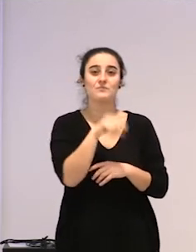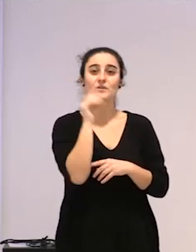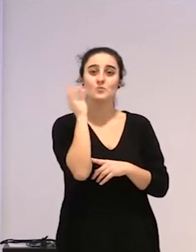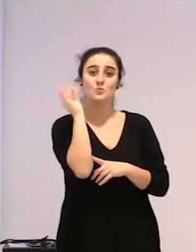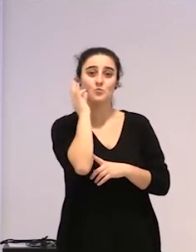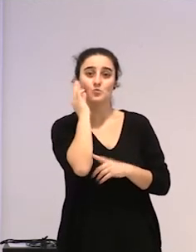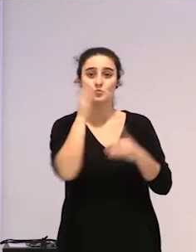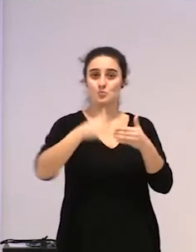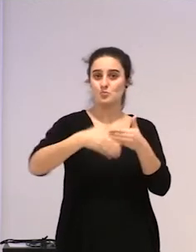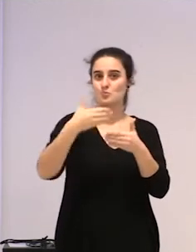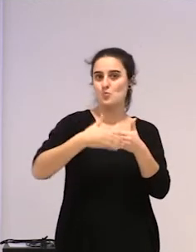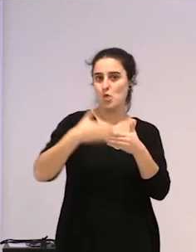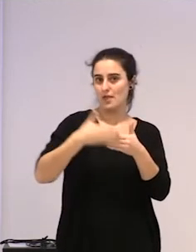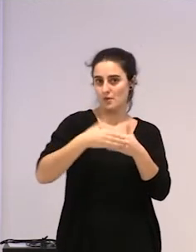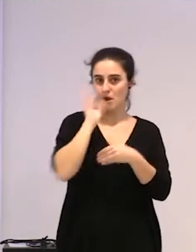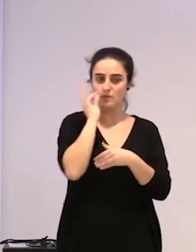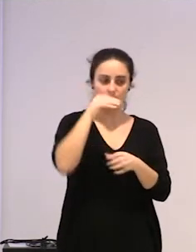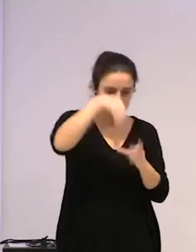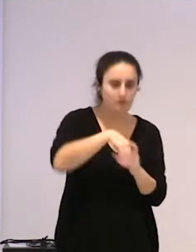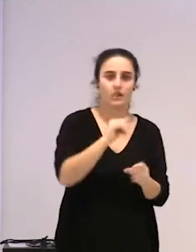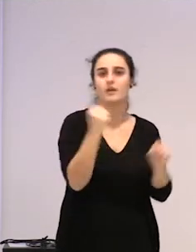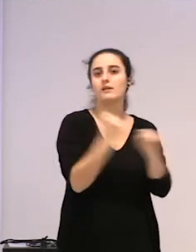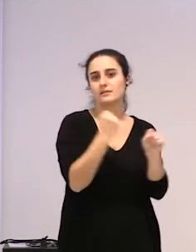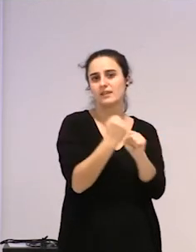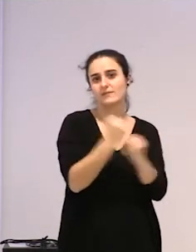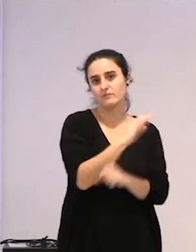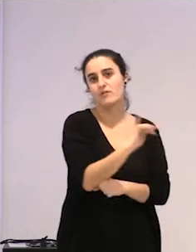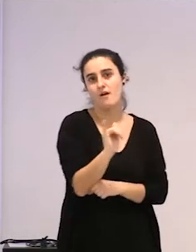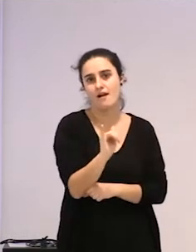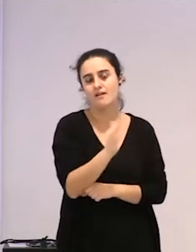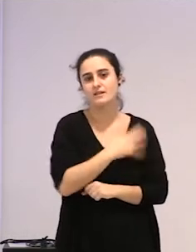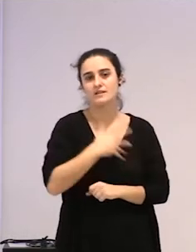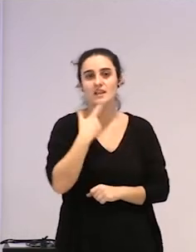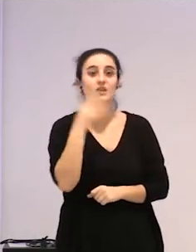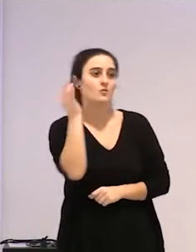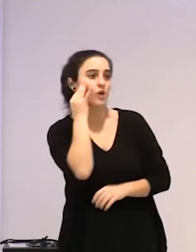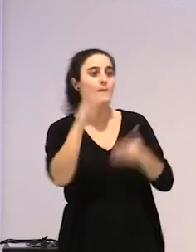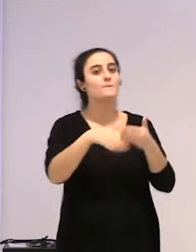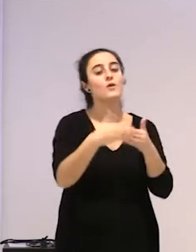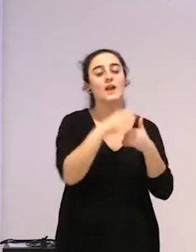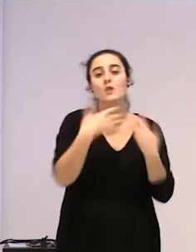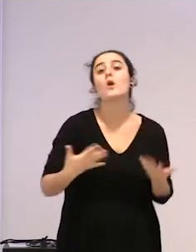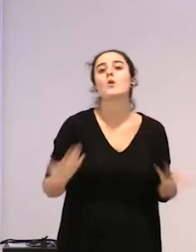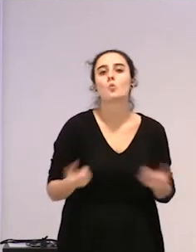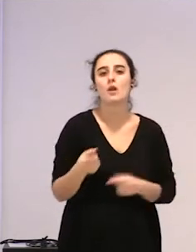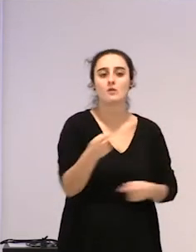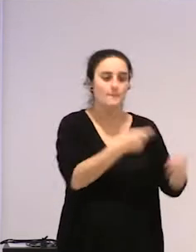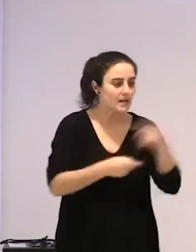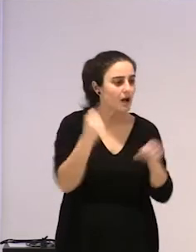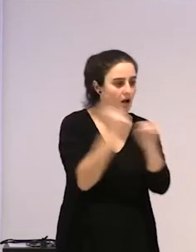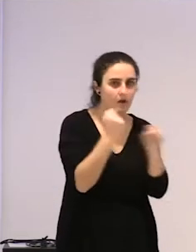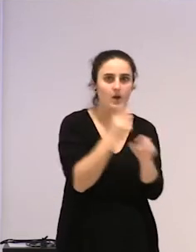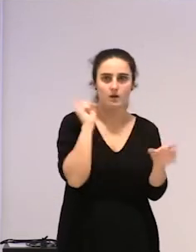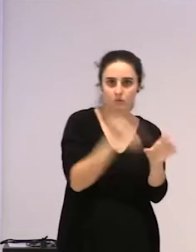emakume modernoaren figuran, baiz hartu dela enplegua, ez, gaur egun, emakume modernoa da, lanmerkatu handagoena, eta baitare